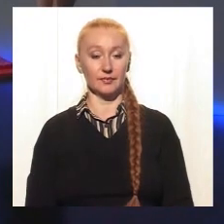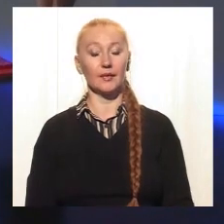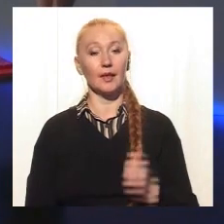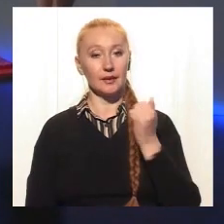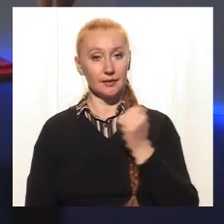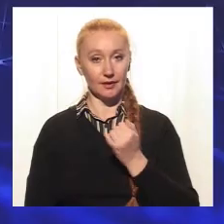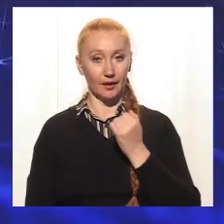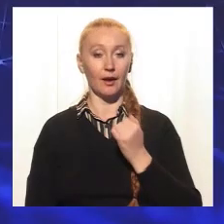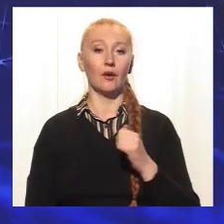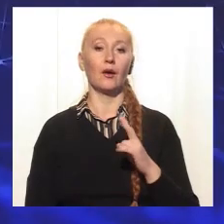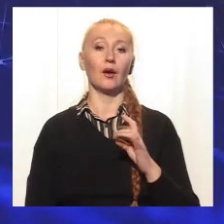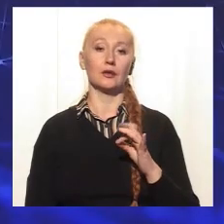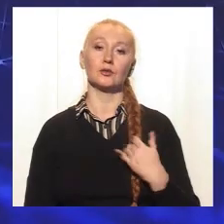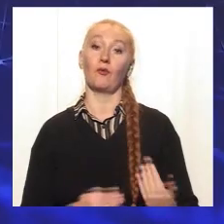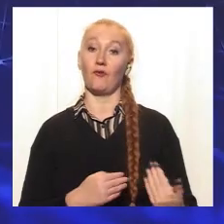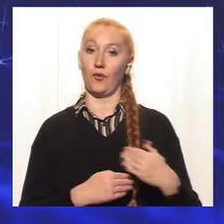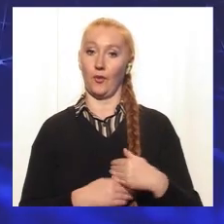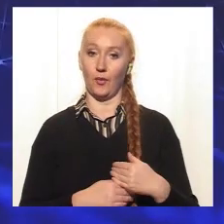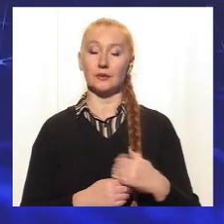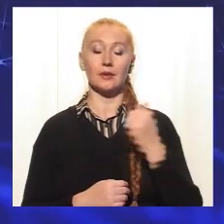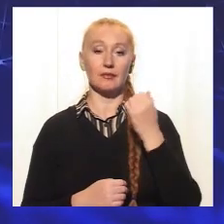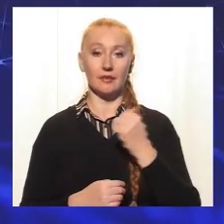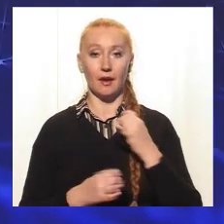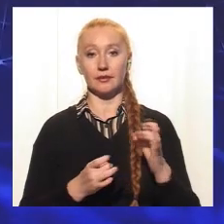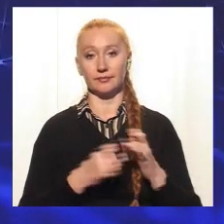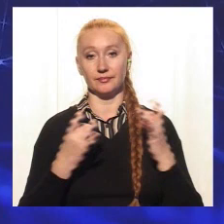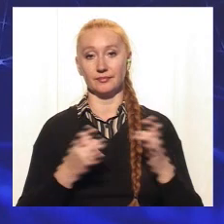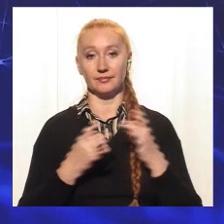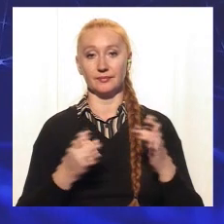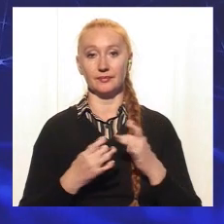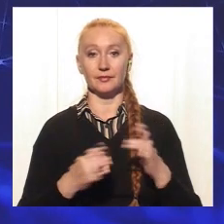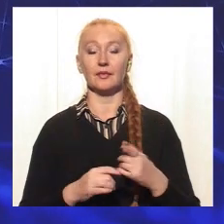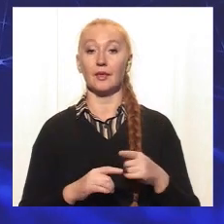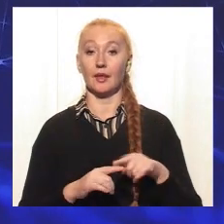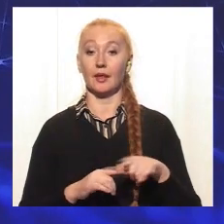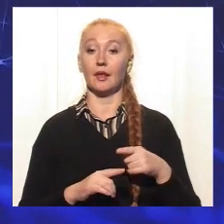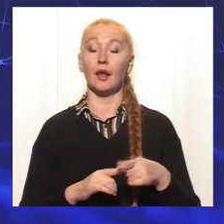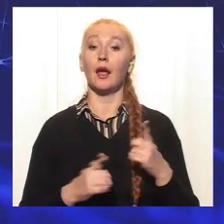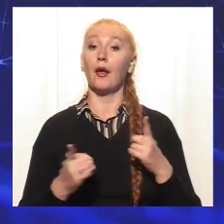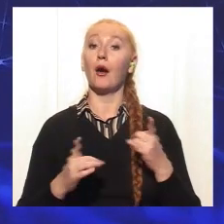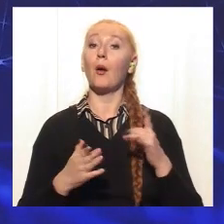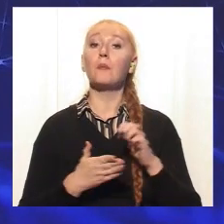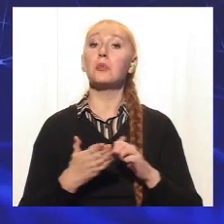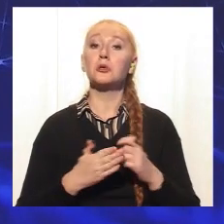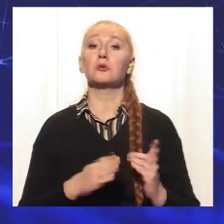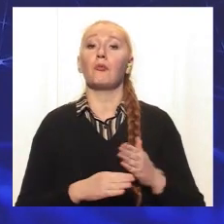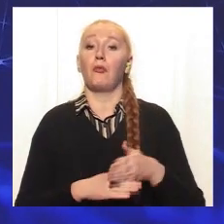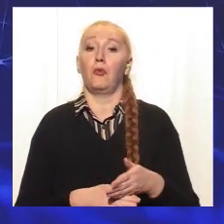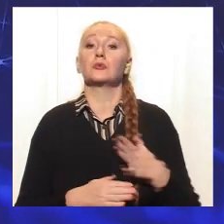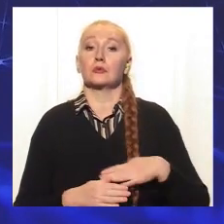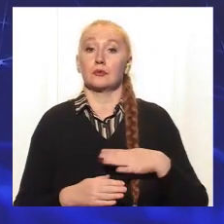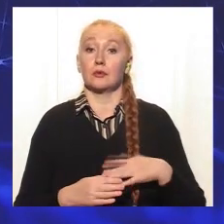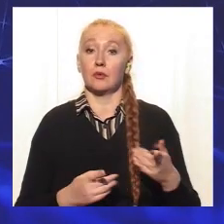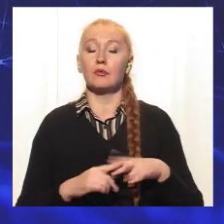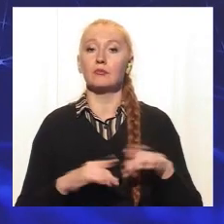дякую вам, Катерина, що ви сьогодні були у нас в гостях, і дякую за вичерпні відповіді. Я нагадаю, одним із інфоприводів сьогоднішньої програми став